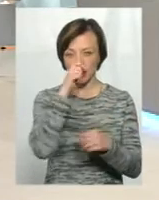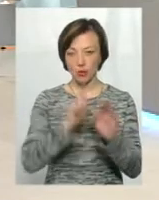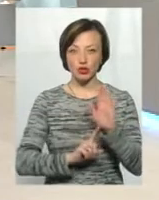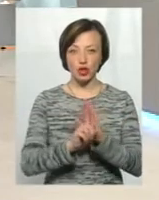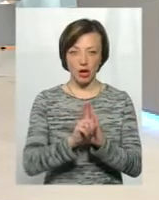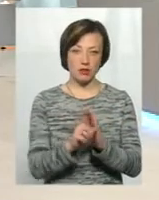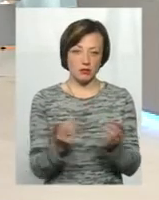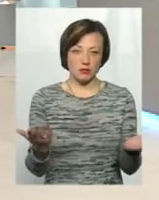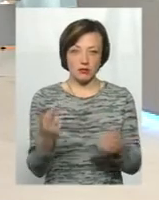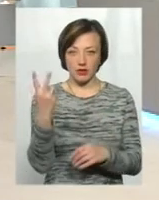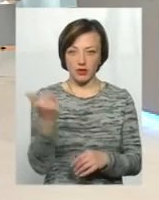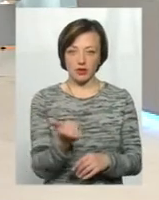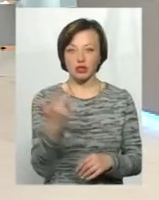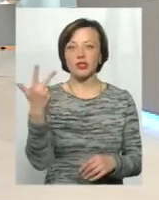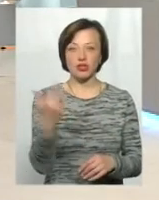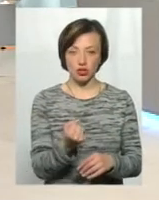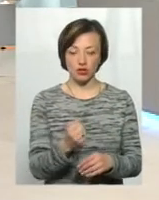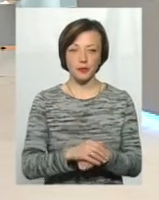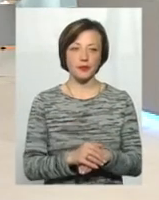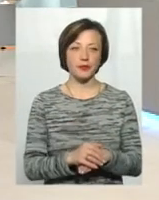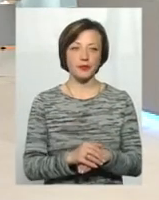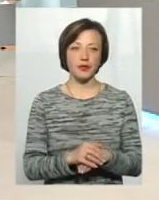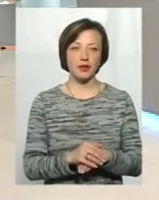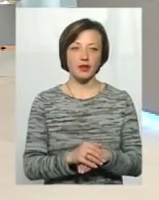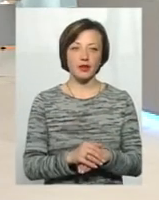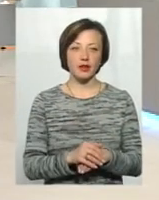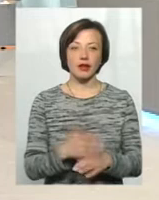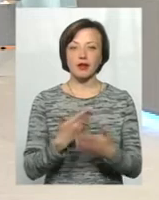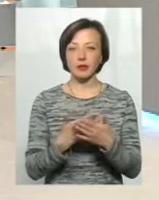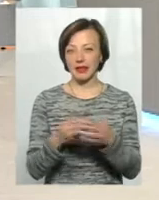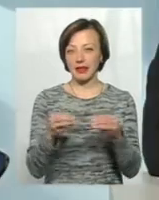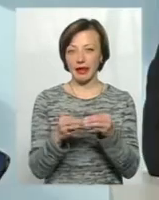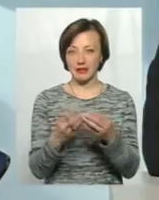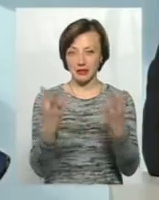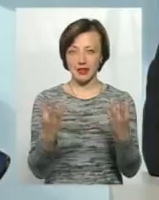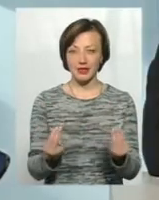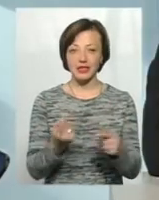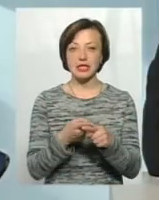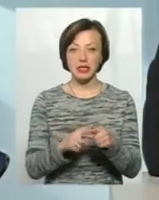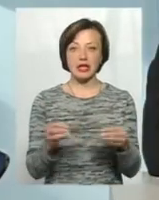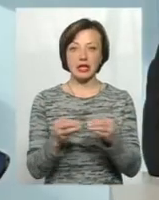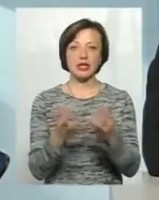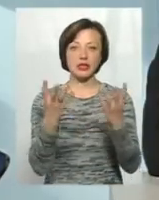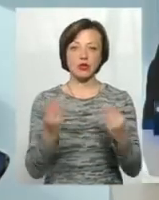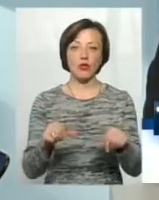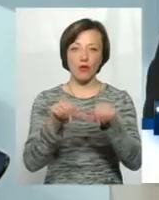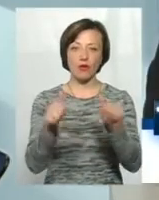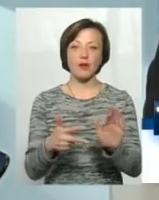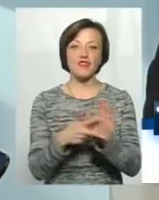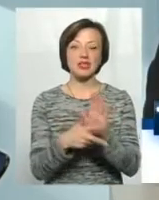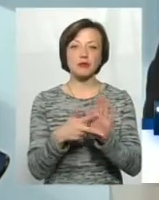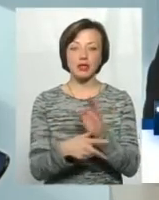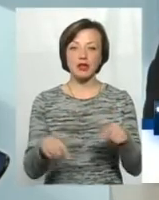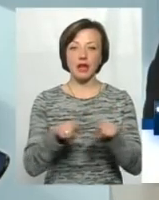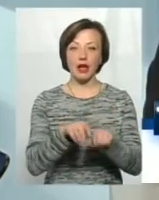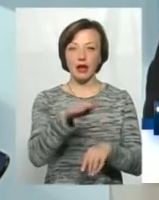тобто, по суті, три тижні. Було 10 робочих днів всього. За цих 10 робочих днів вже оформлено 80 таких